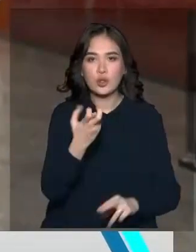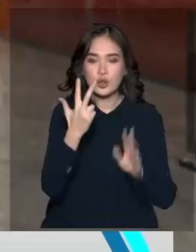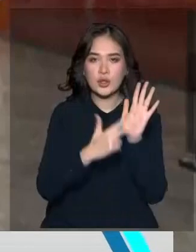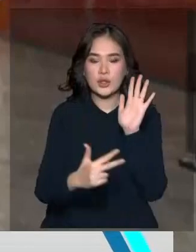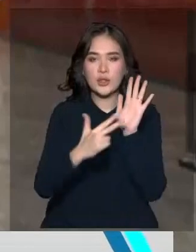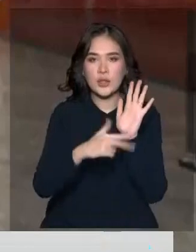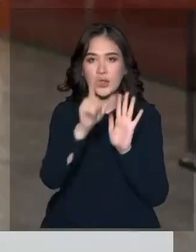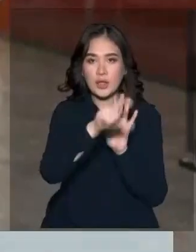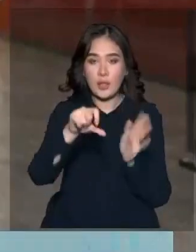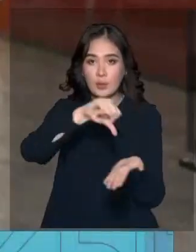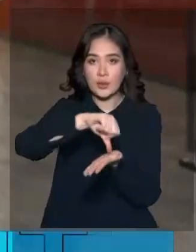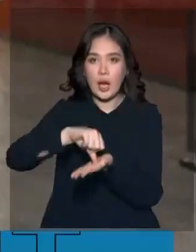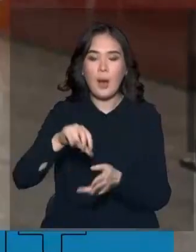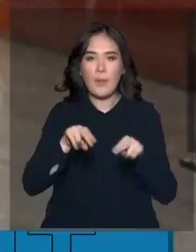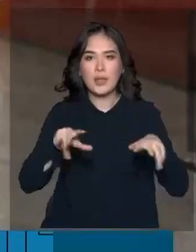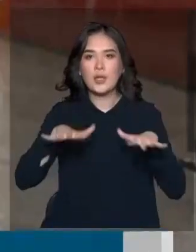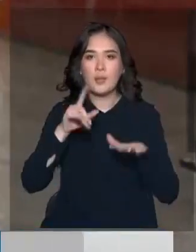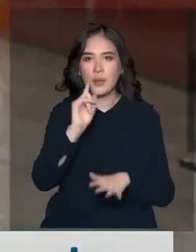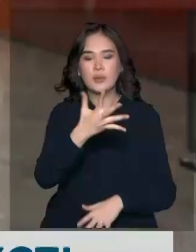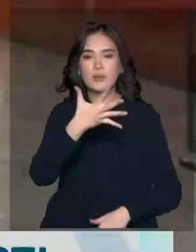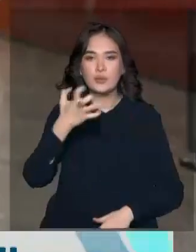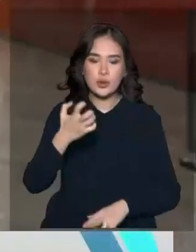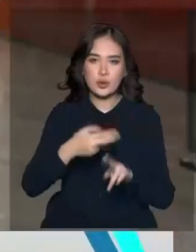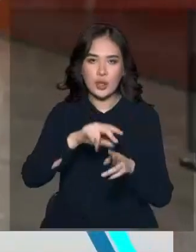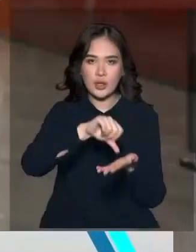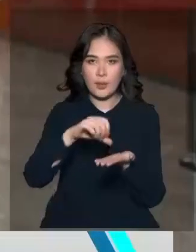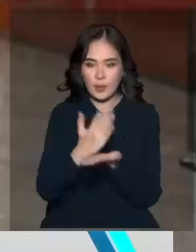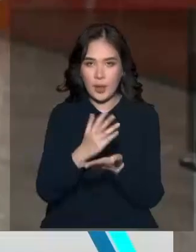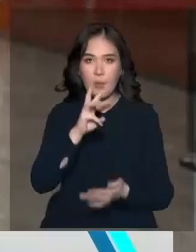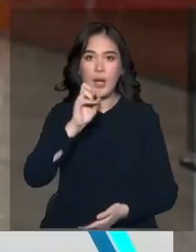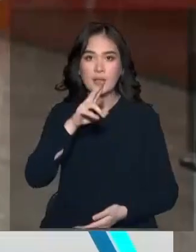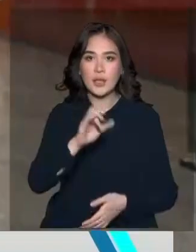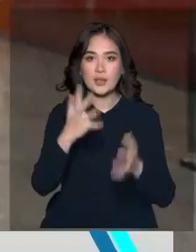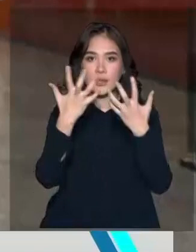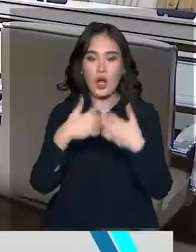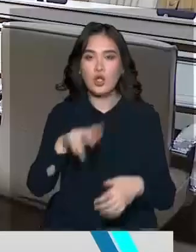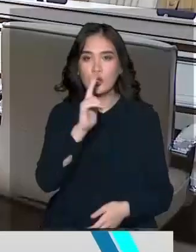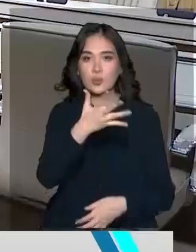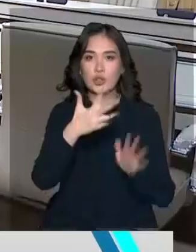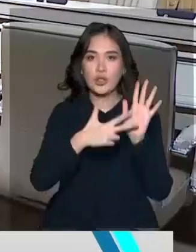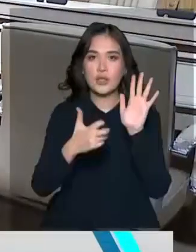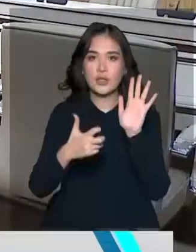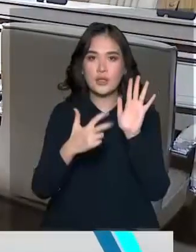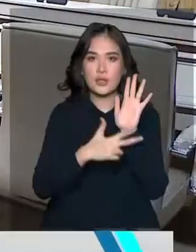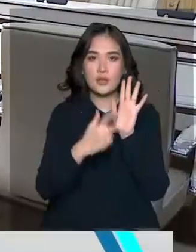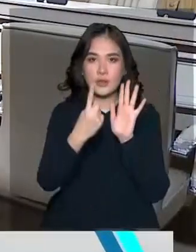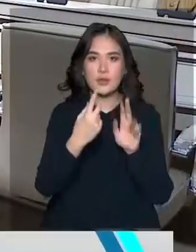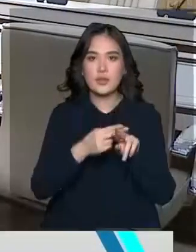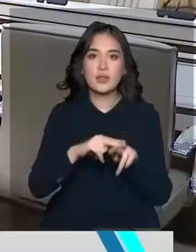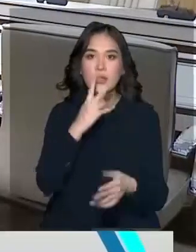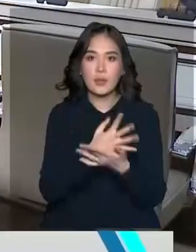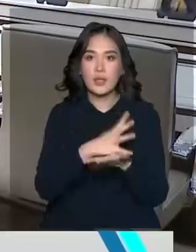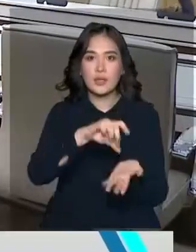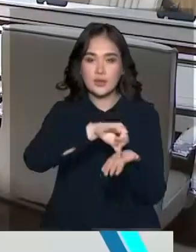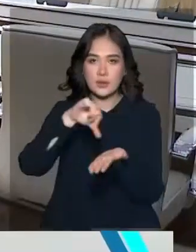адам кандидат болса, партиялар атына 1500-ге жоқ үміткер бар. Ал мандат саны 3081. Мәжіліске партиялық тұзынмен сайлауға